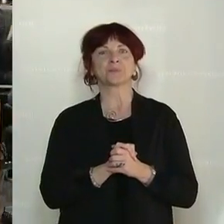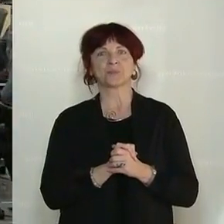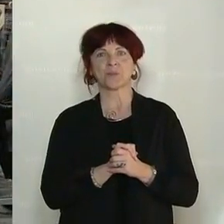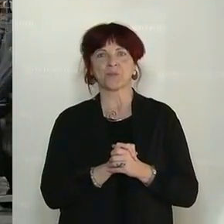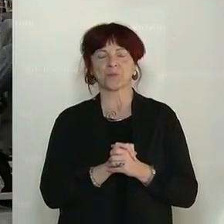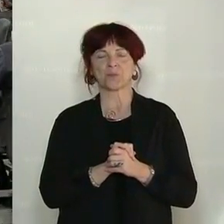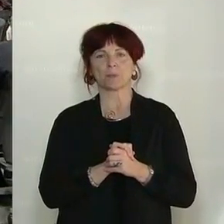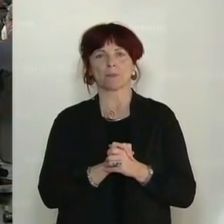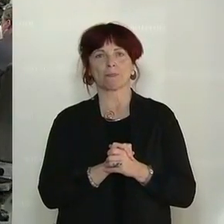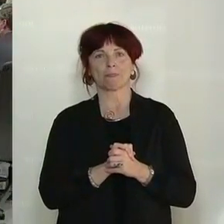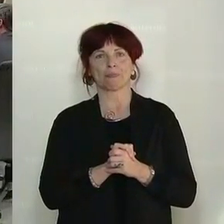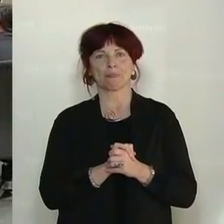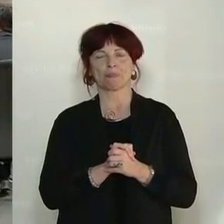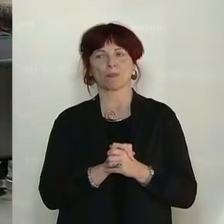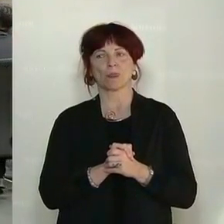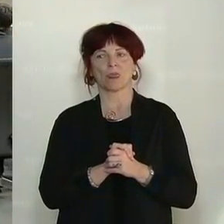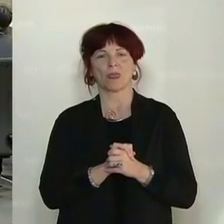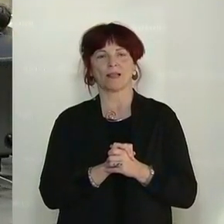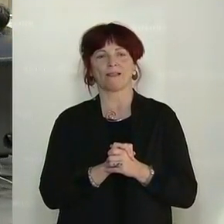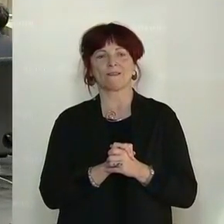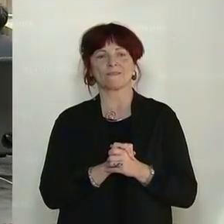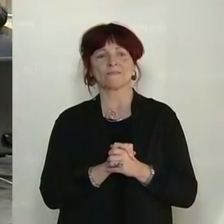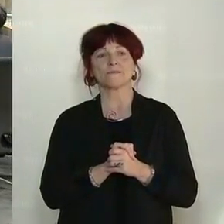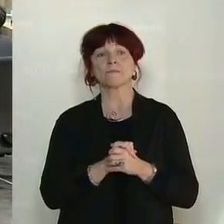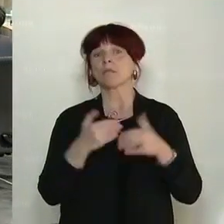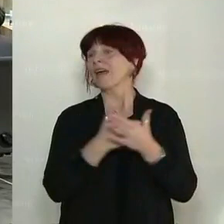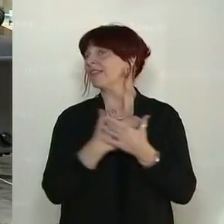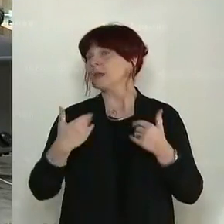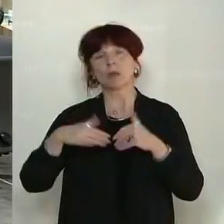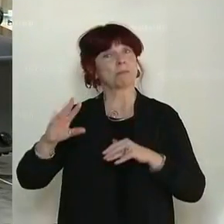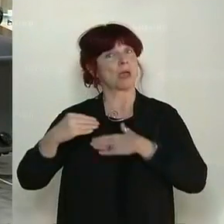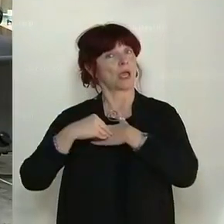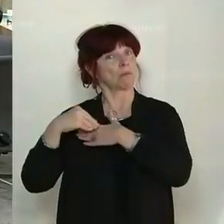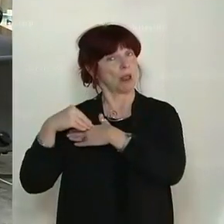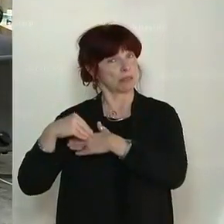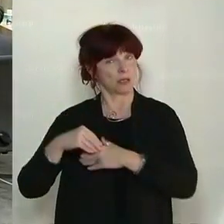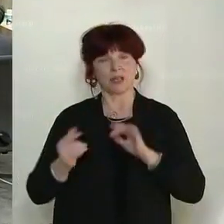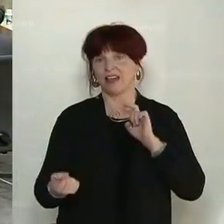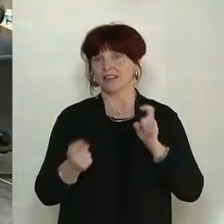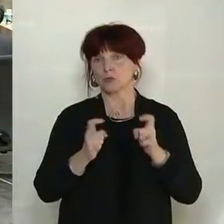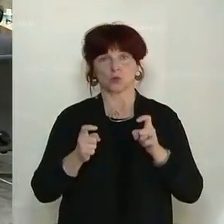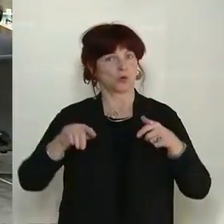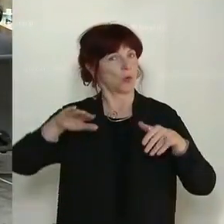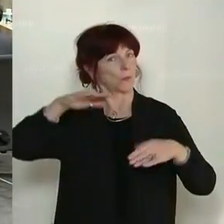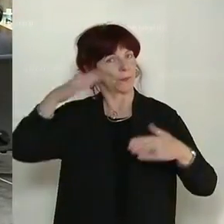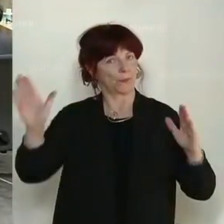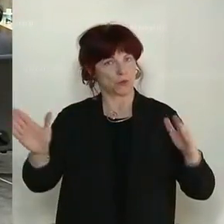Zu Wort ist nun niemand mehr gemeldet, die Debatte ist geschlossen.